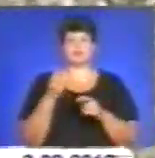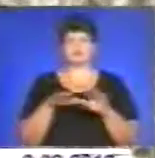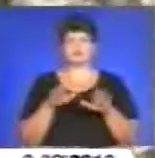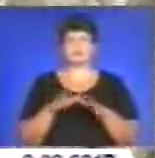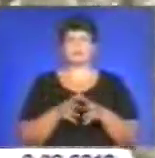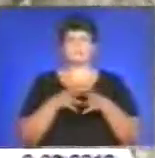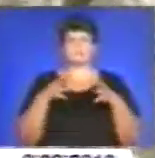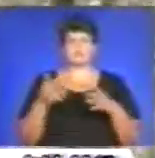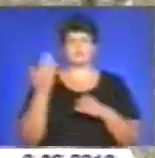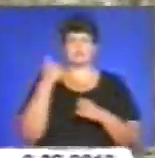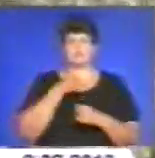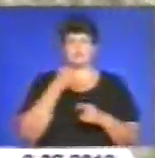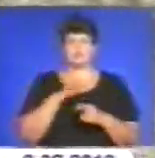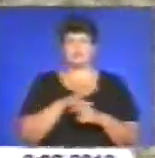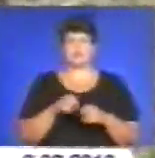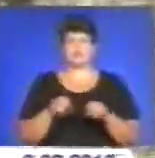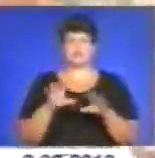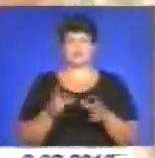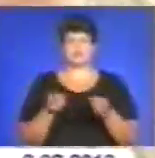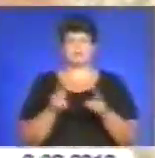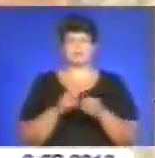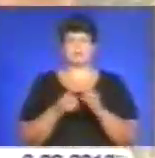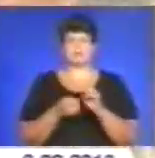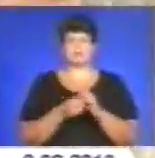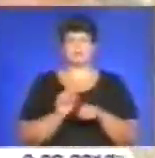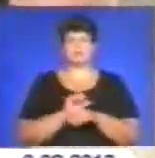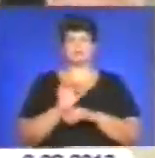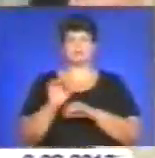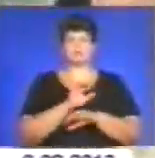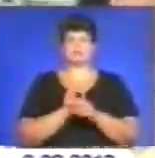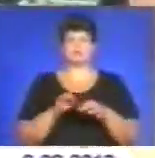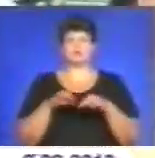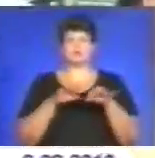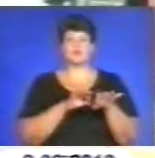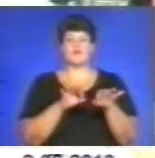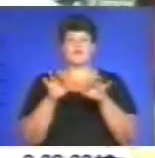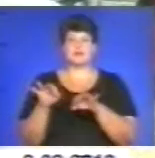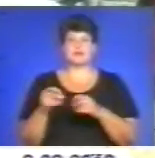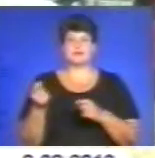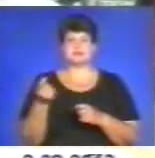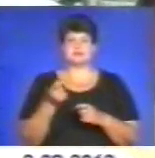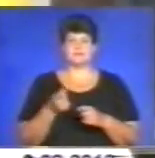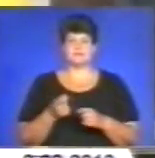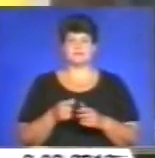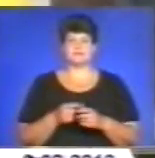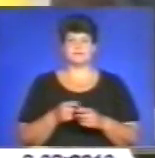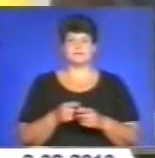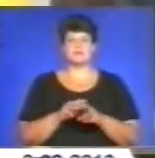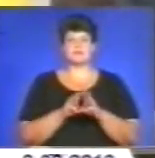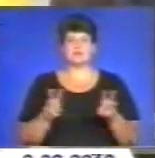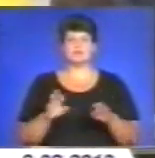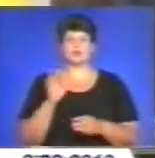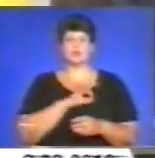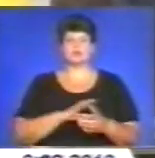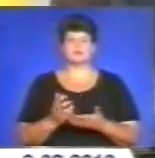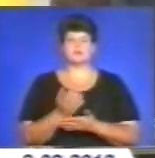невирішеною залишається проблема транспортування зерна. Кадмін хоче максимально скоротити витрати учасників ринку. Міністерство доходів